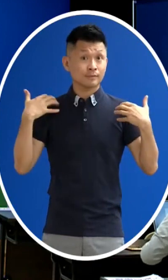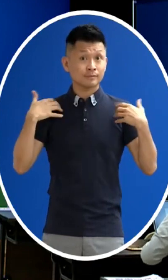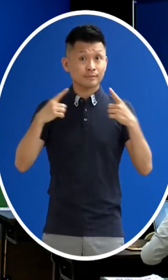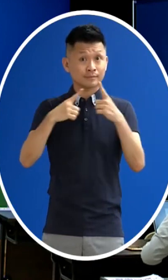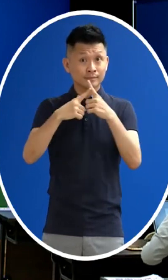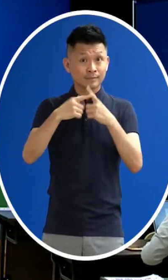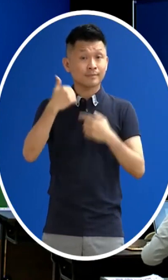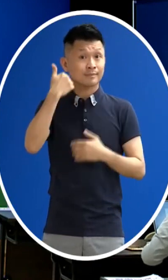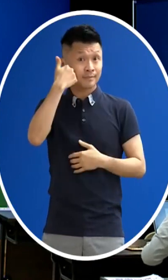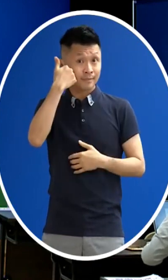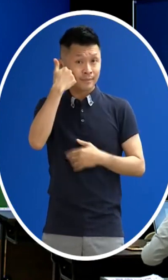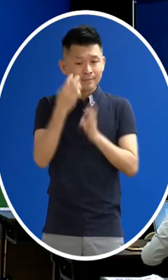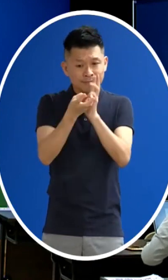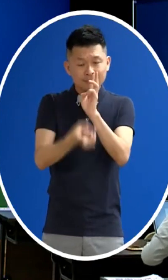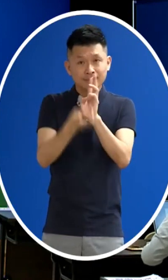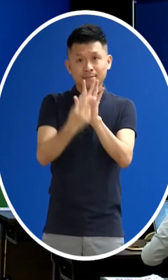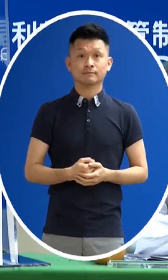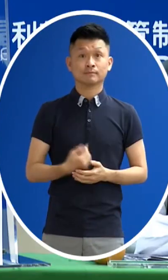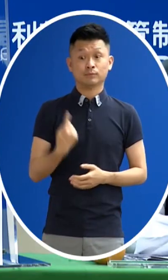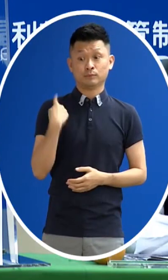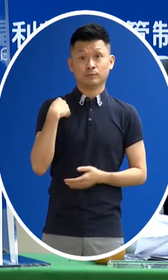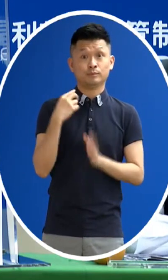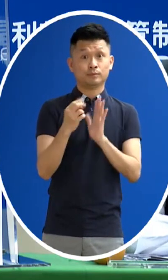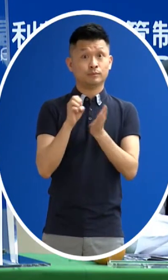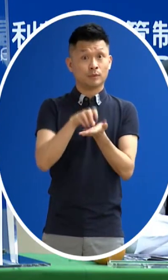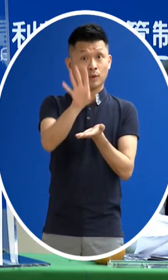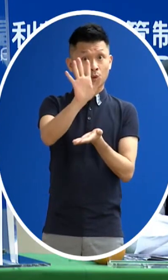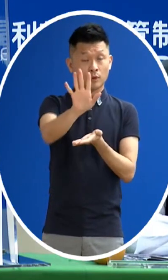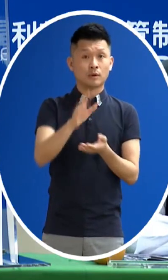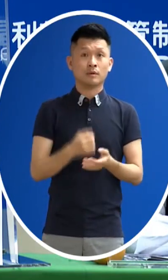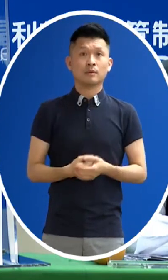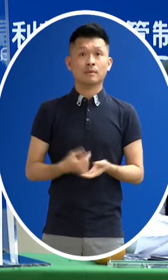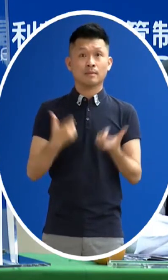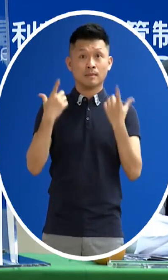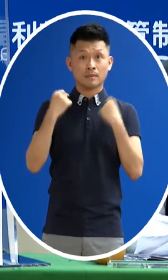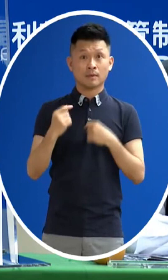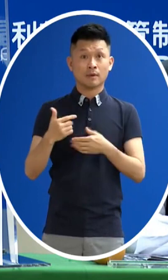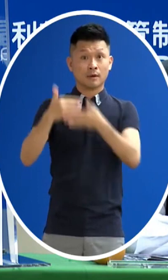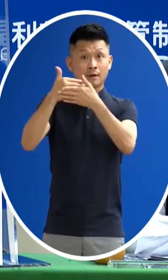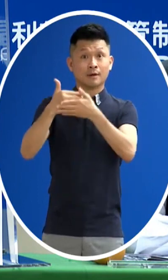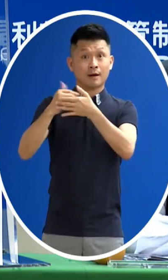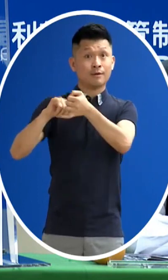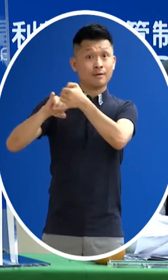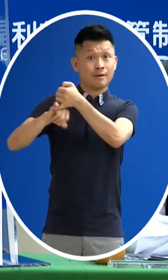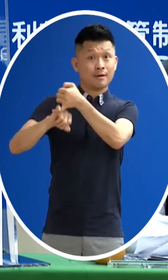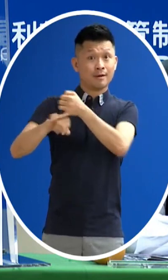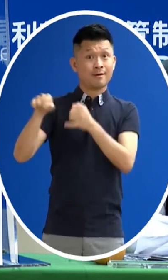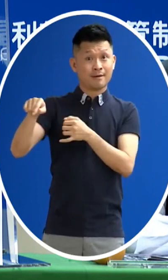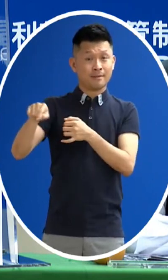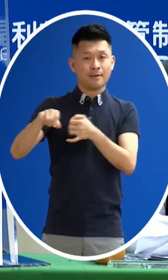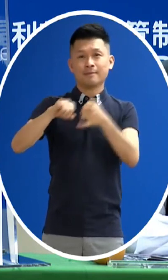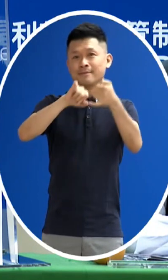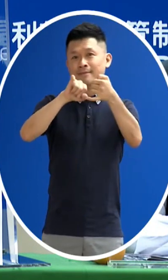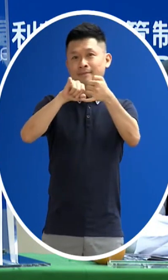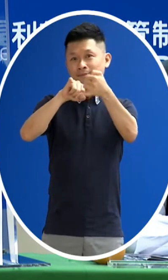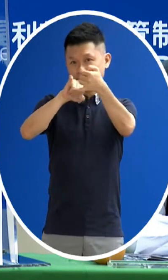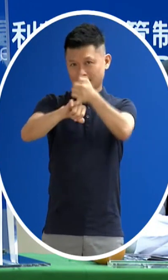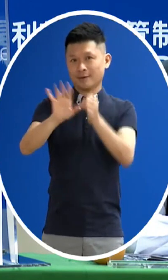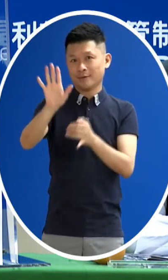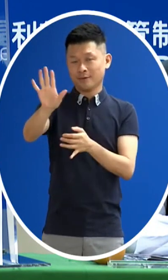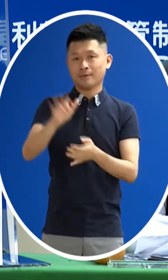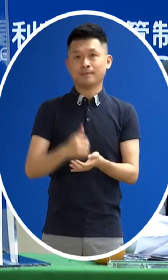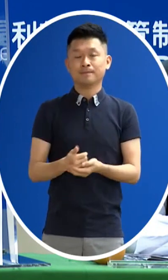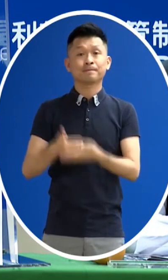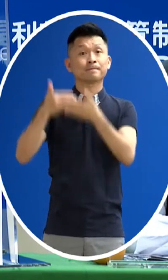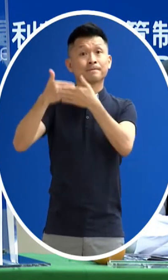的人員 或是細節可以幫我們說明謝謝就是有這個上海復興他們所訂的一個貨那因為